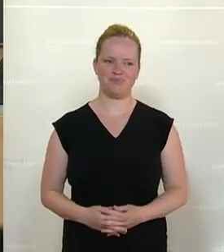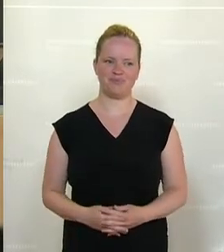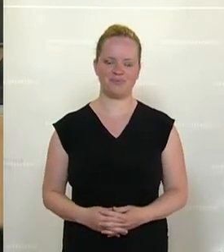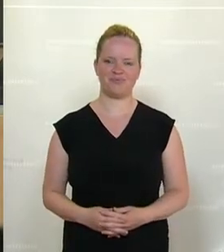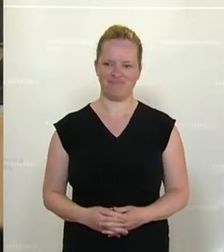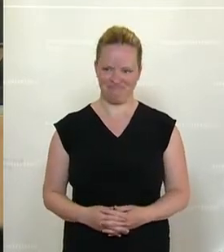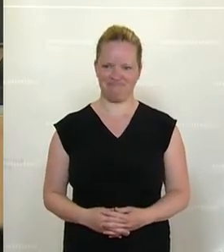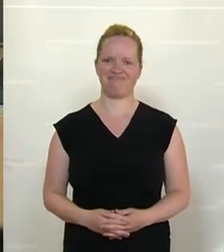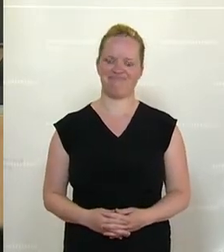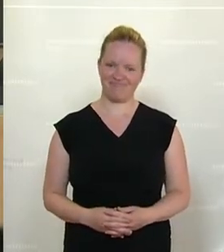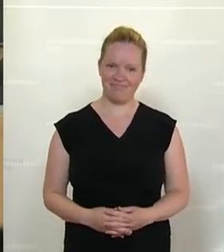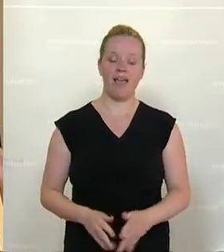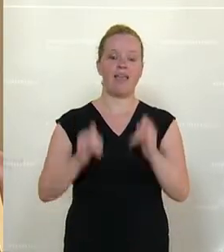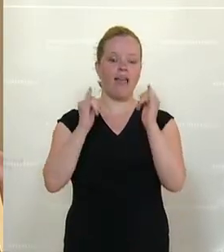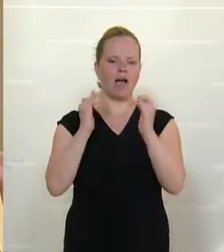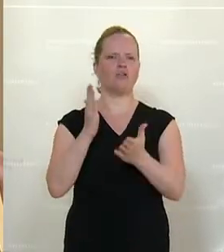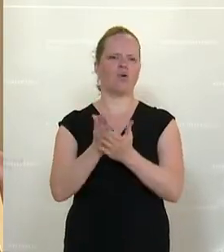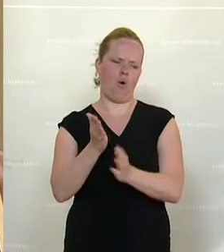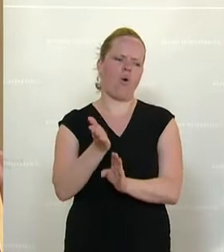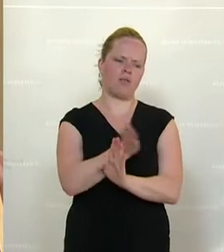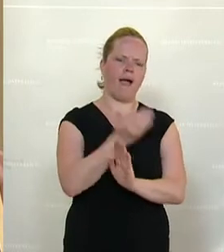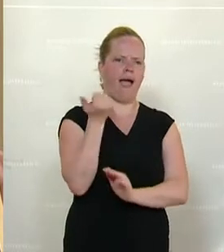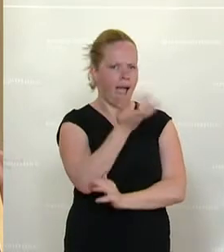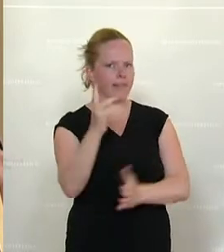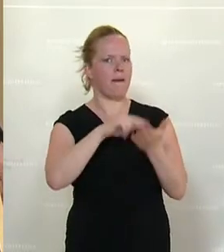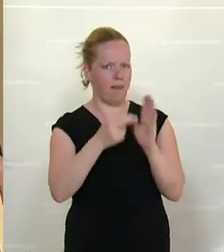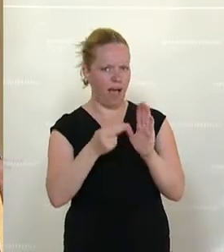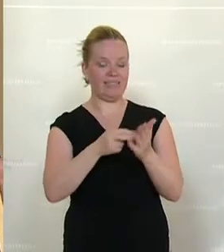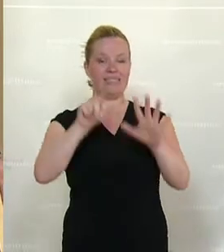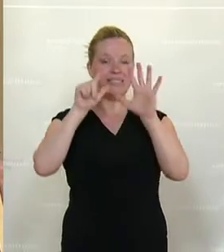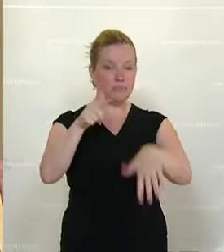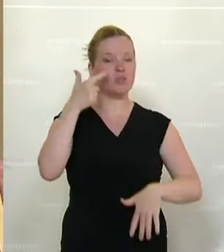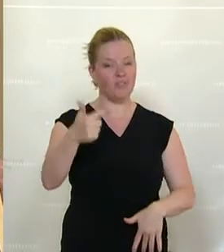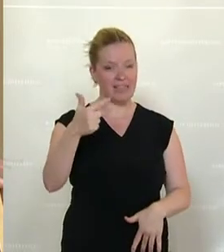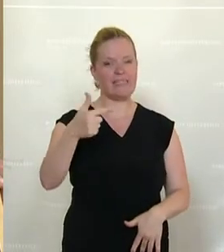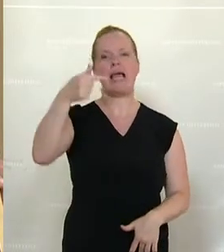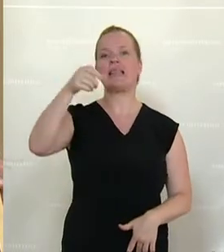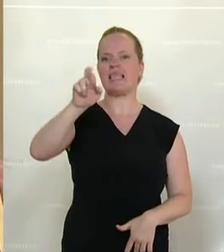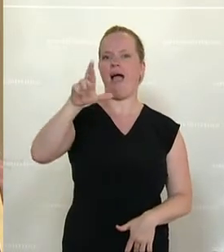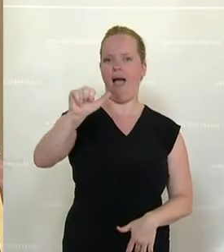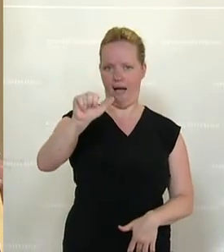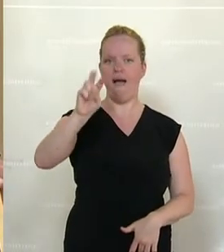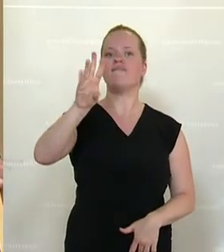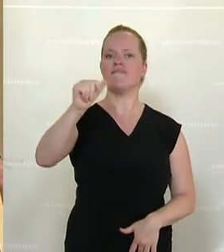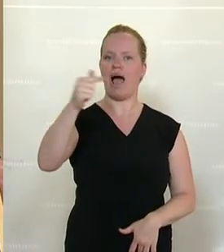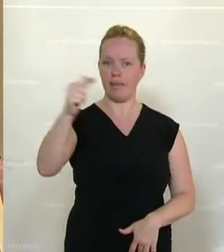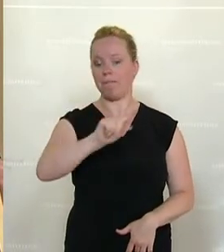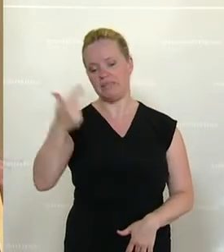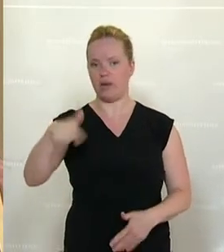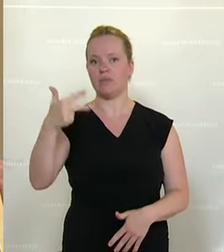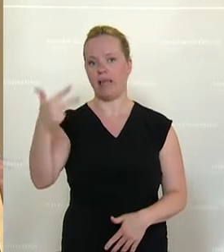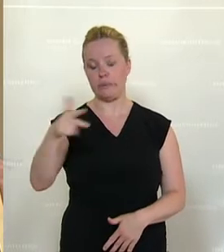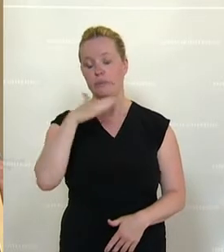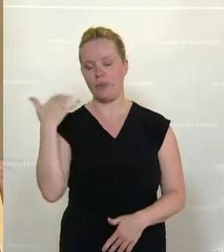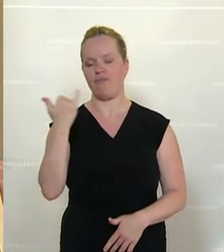Ja, wir haben uns schon einiges vorgenommen. 27 Terawattstunden bis 2030 ist ein großes